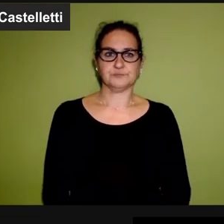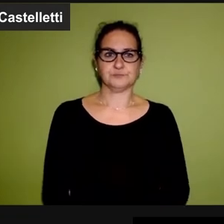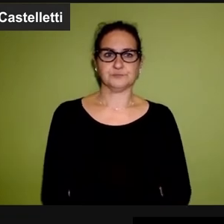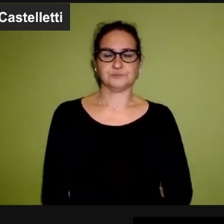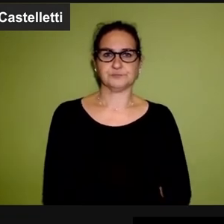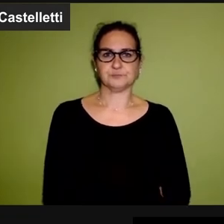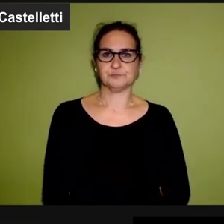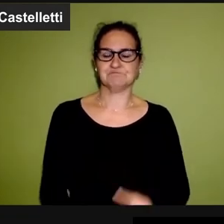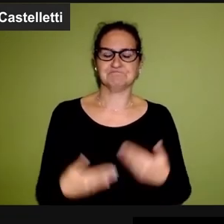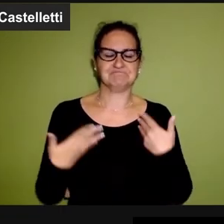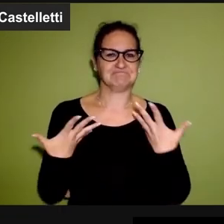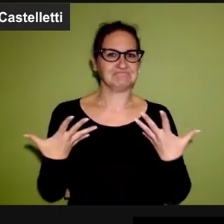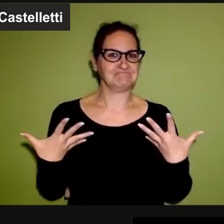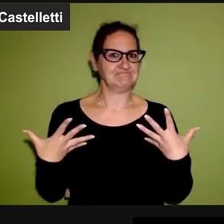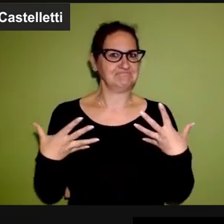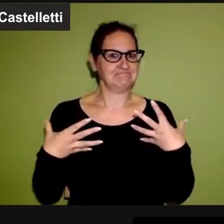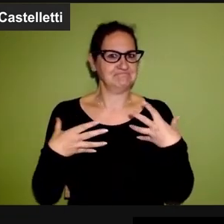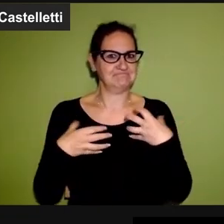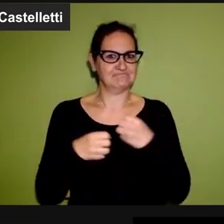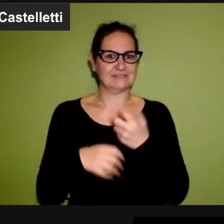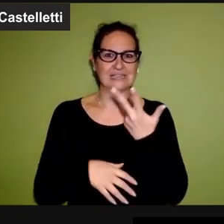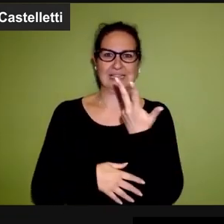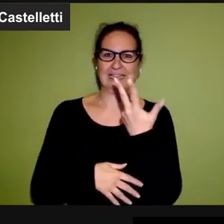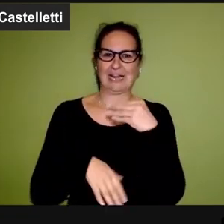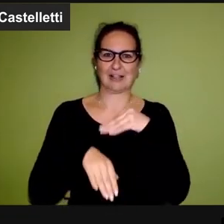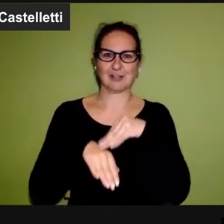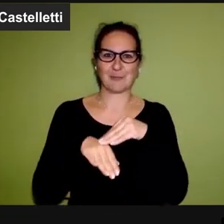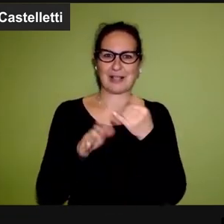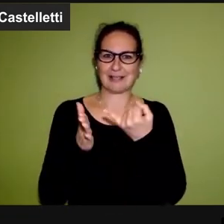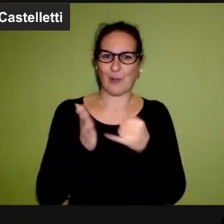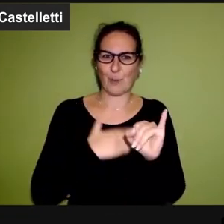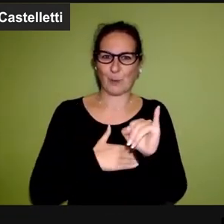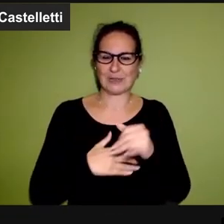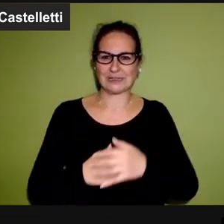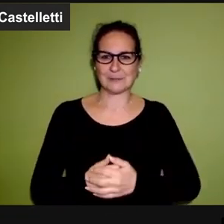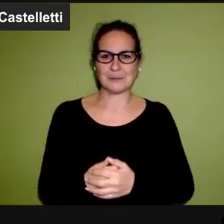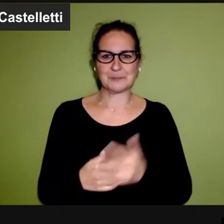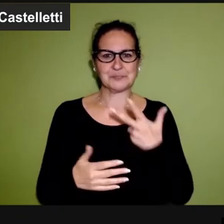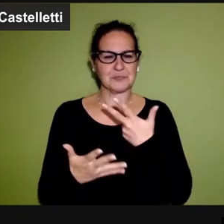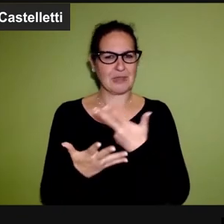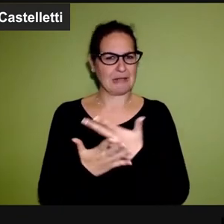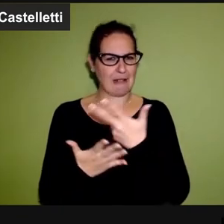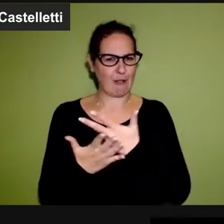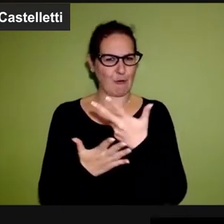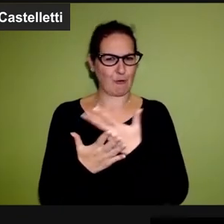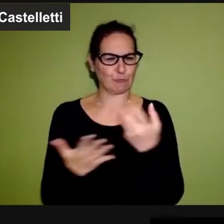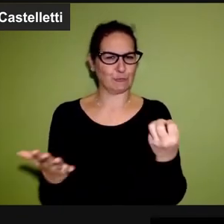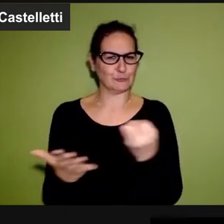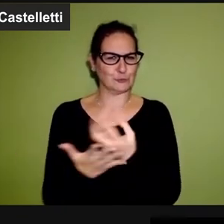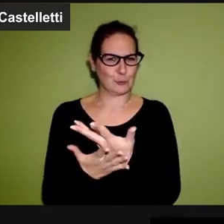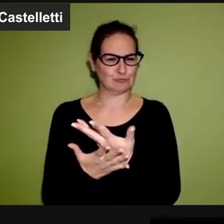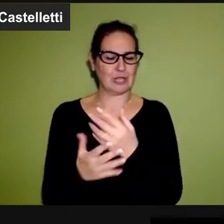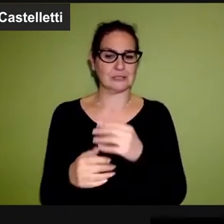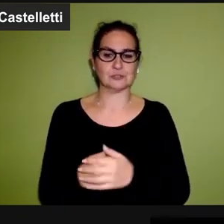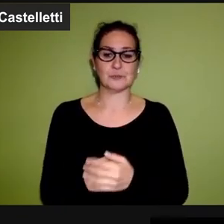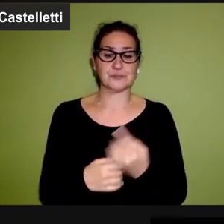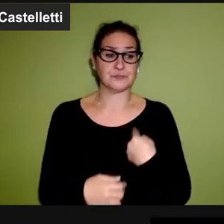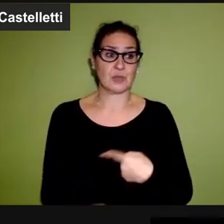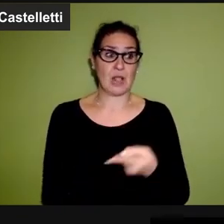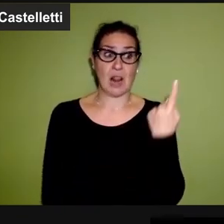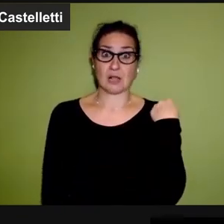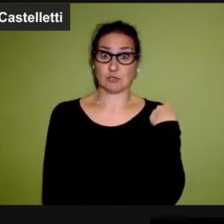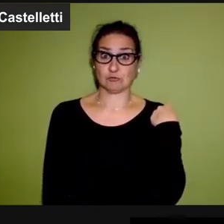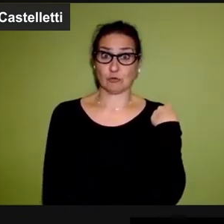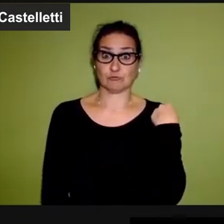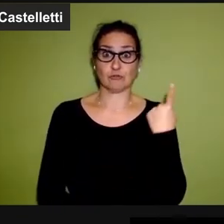Senta, ci avviamo alla conclusione con le ultime tre domande. Le racconto questo aneddoto.